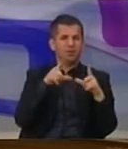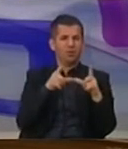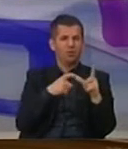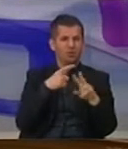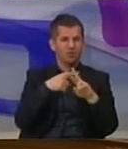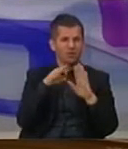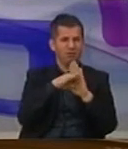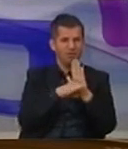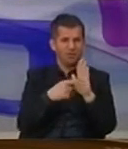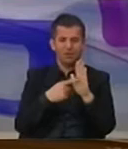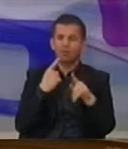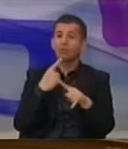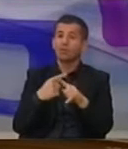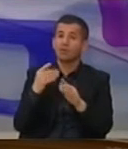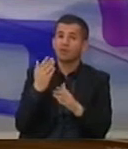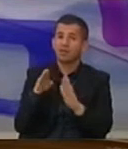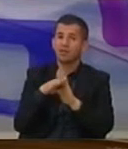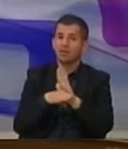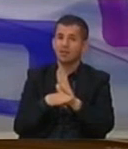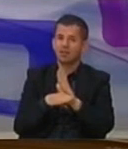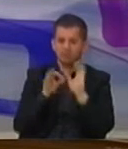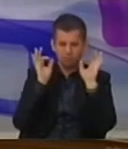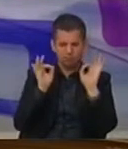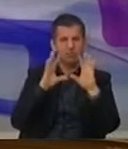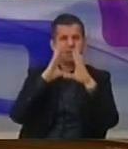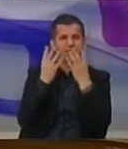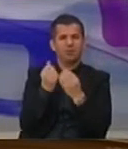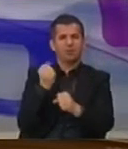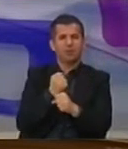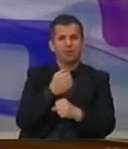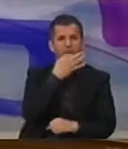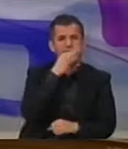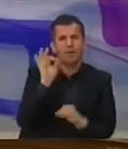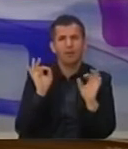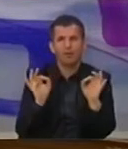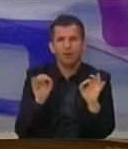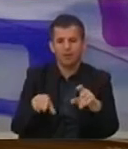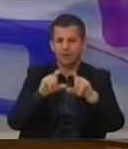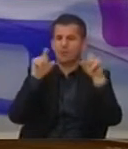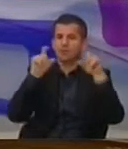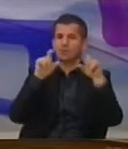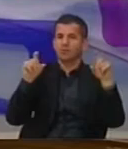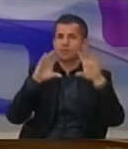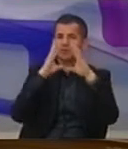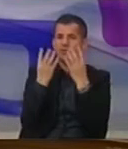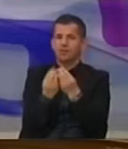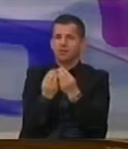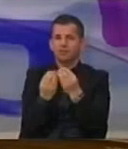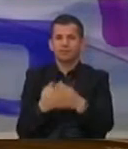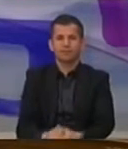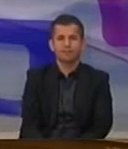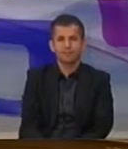ligjorë që të sigurojnë funksionimin dhe menajimin normal të institucioneve kryesore nacionale.